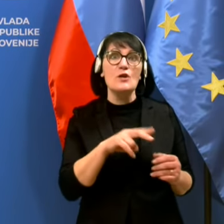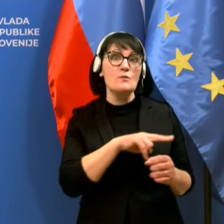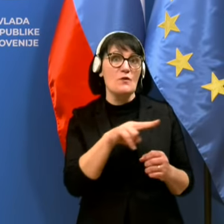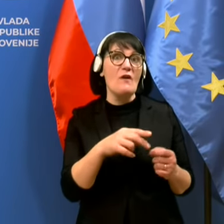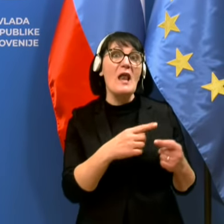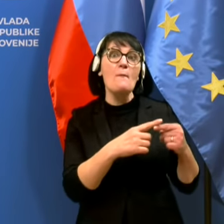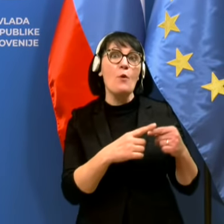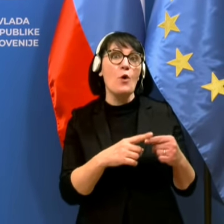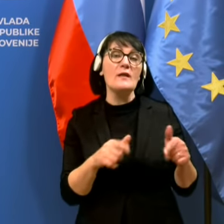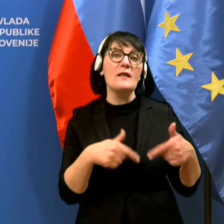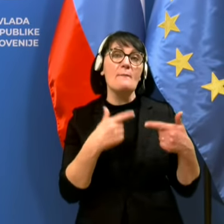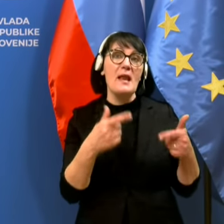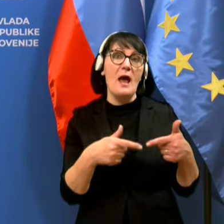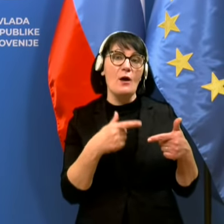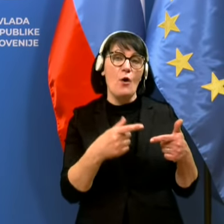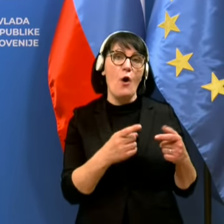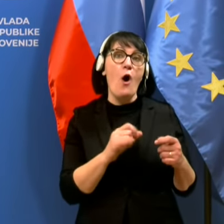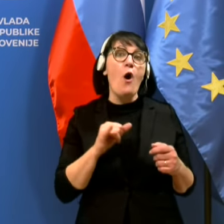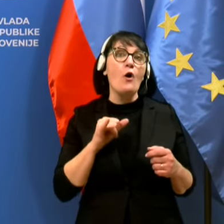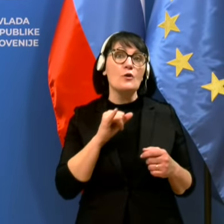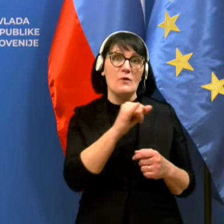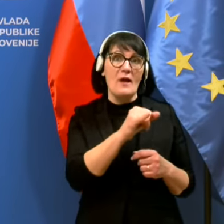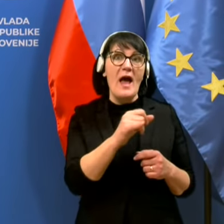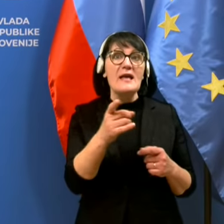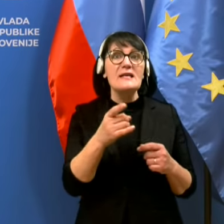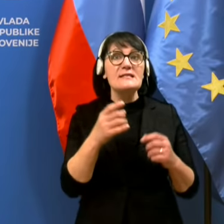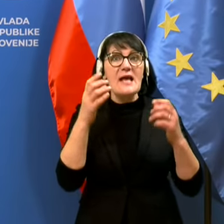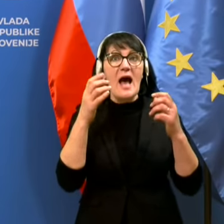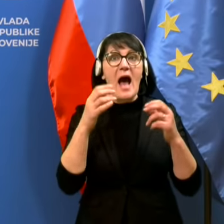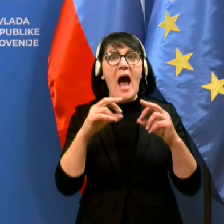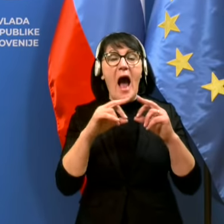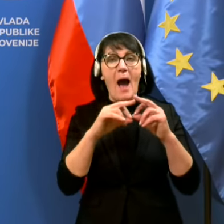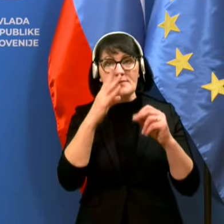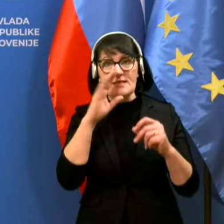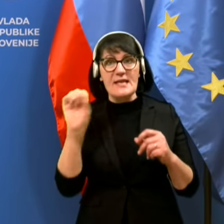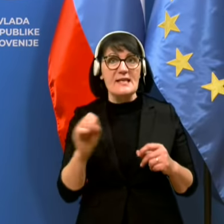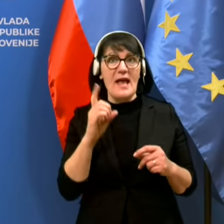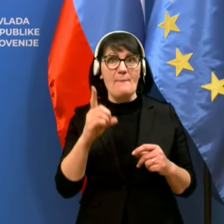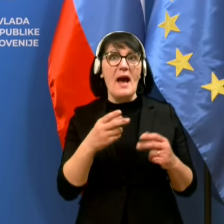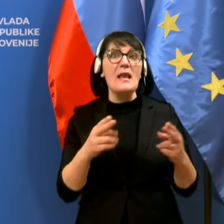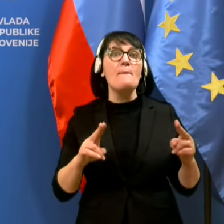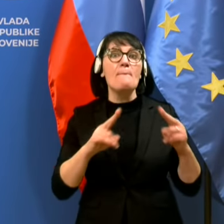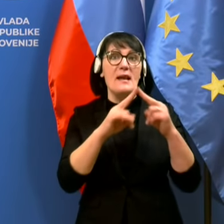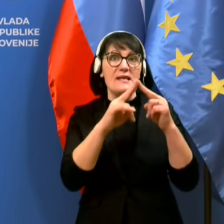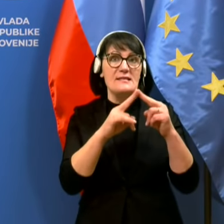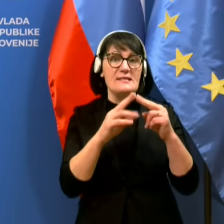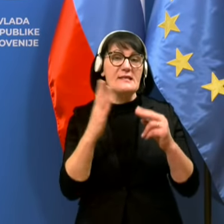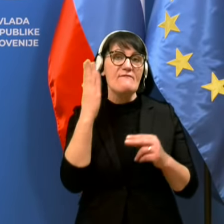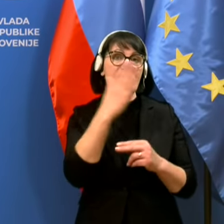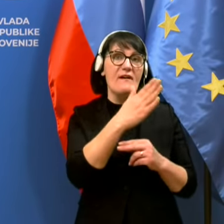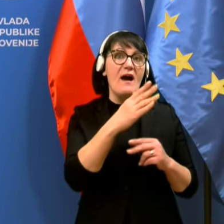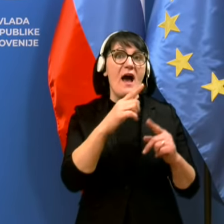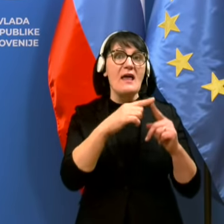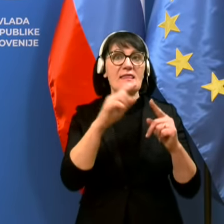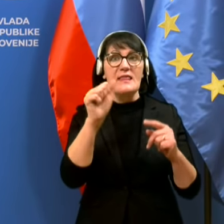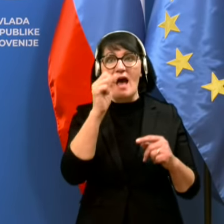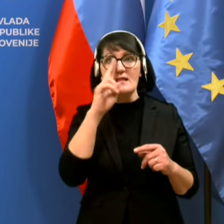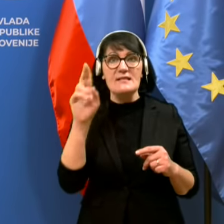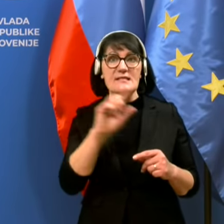da bi lahko odpotovali iz Amsterdama ali iz Pariza v Tanzanijo. In